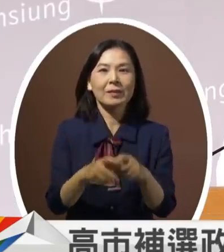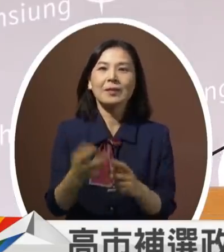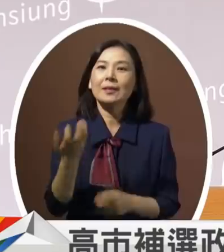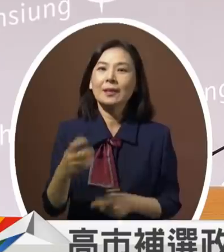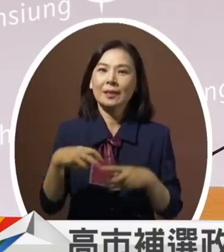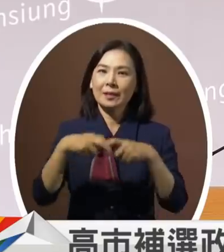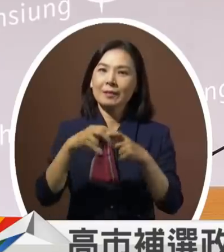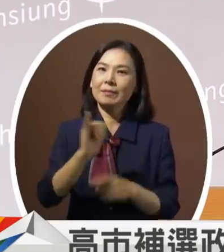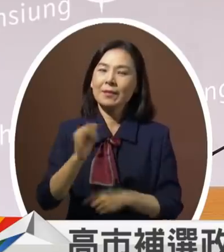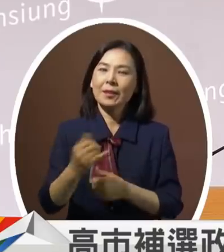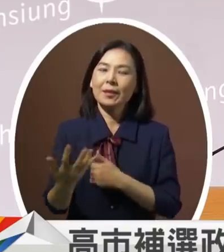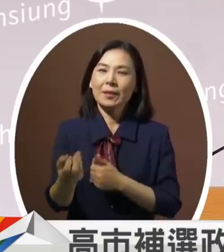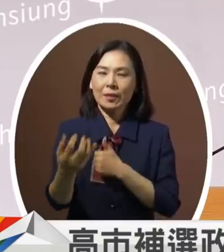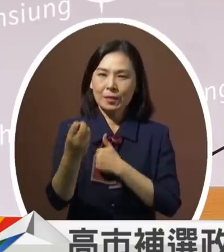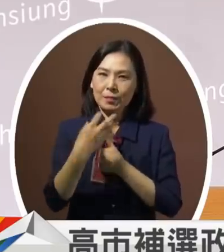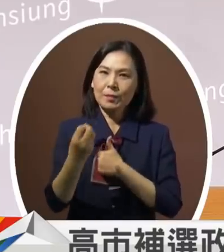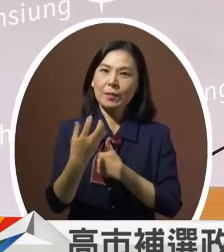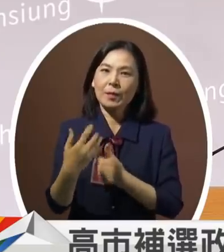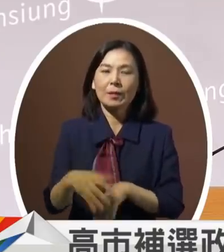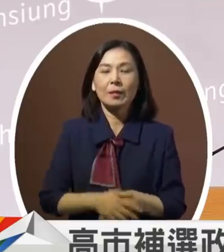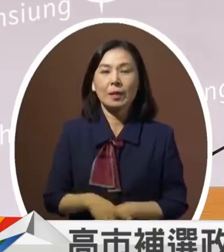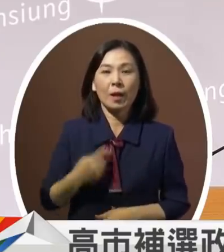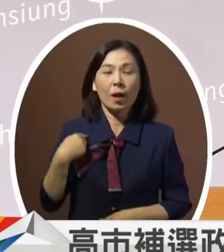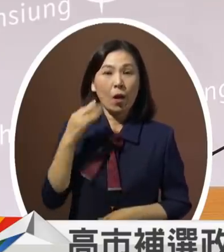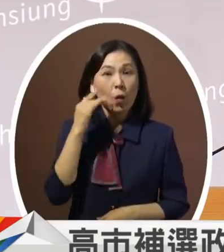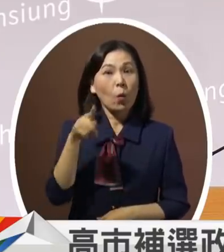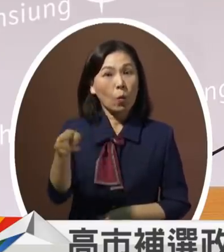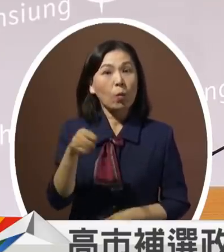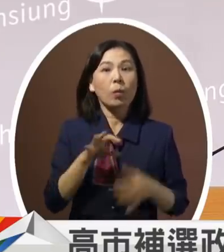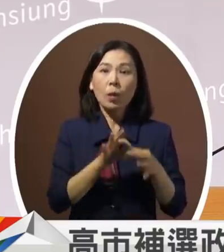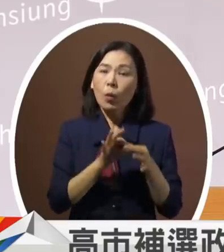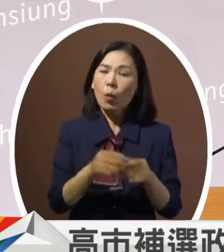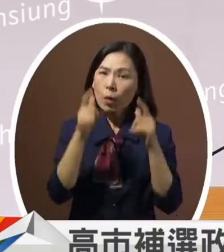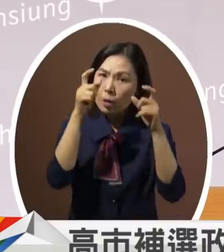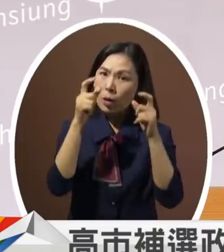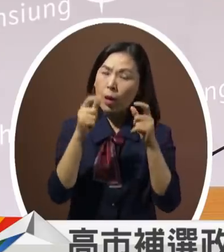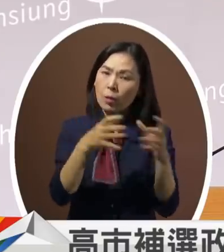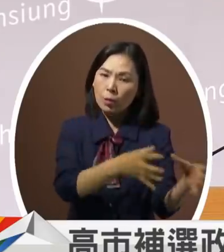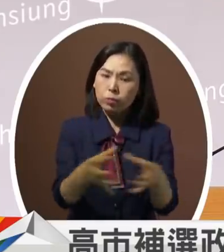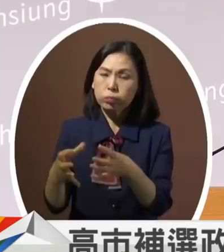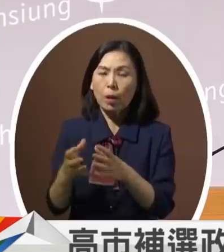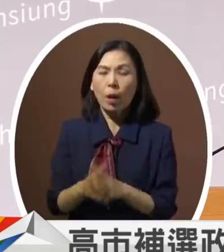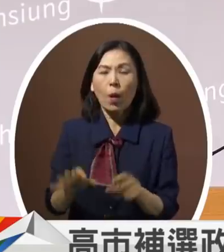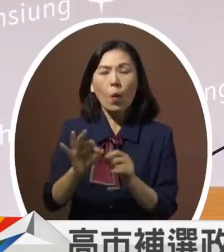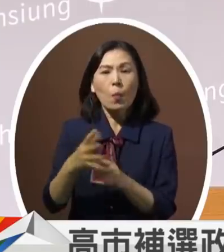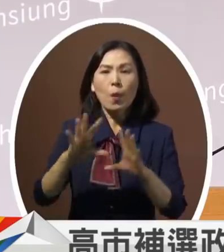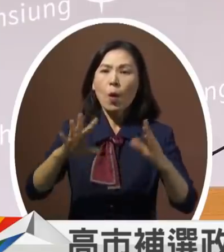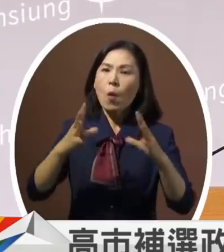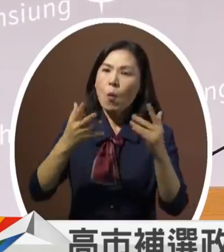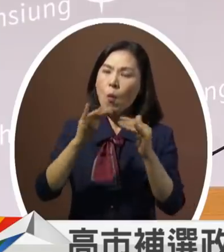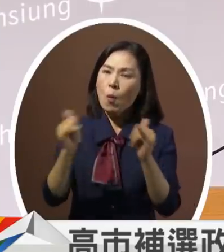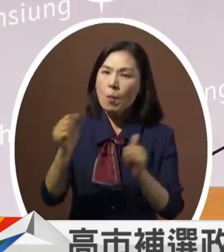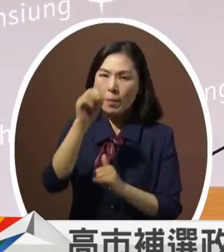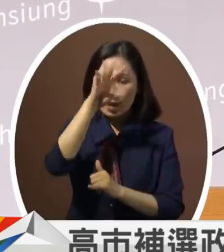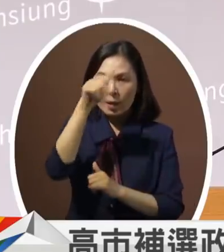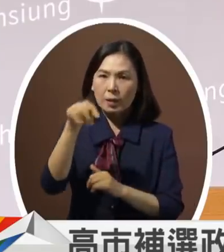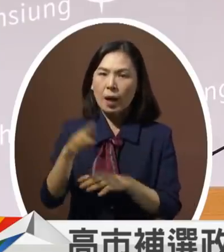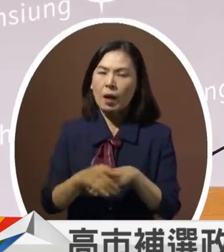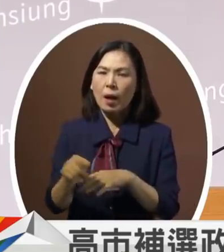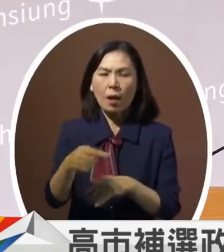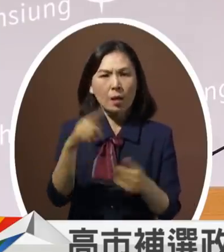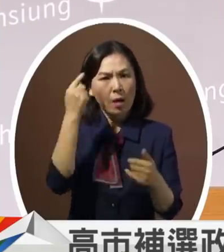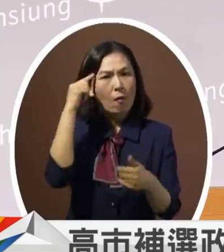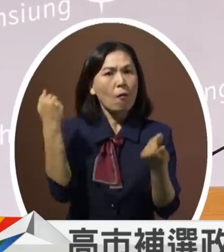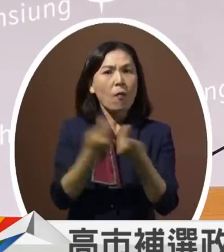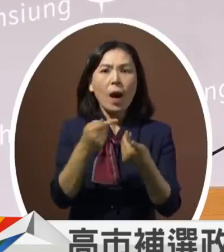指教假如说李议员那么关心高雄的建设那为什么国民党的立院党团在立法院确实反对前瞻基础建